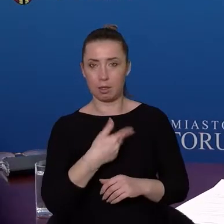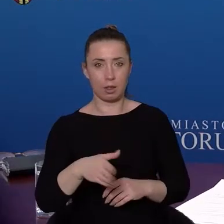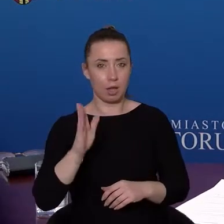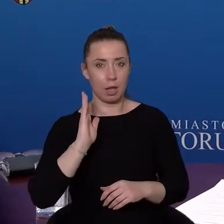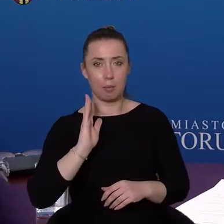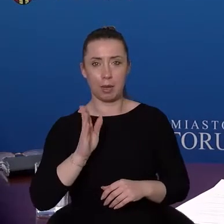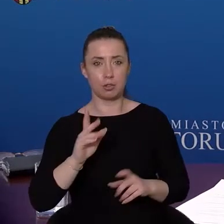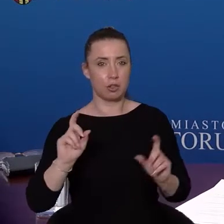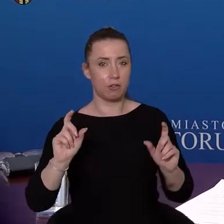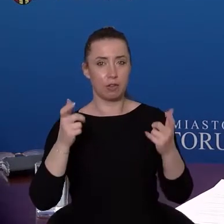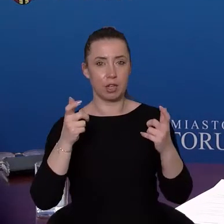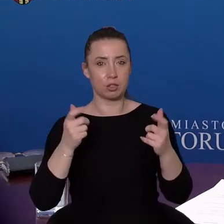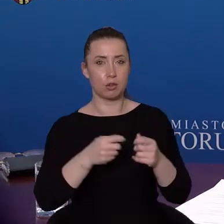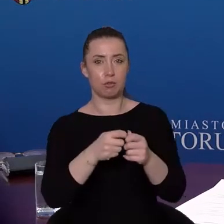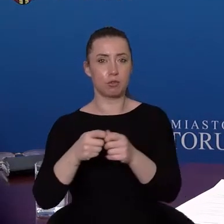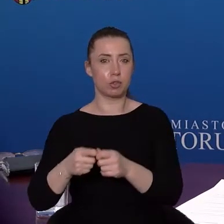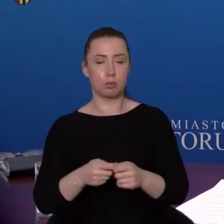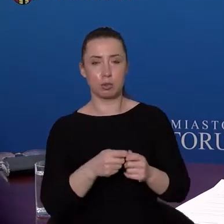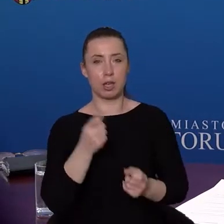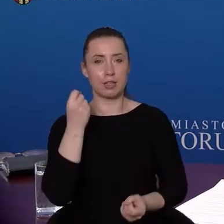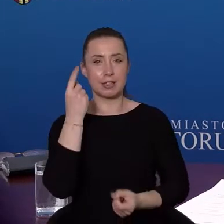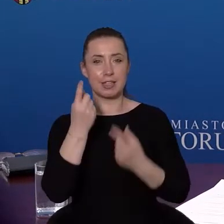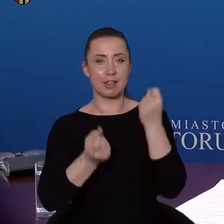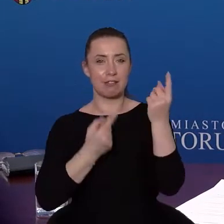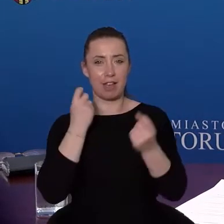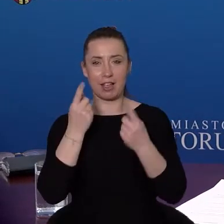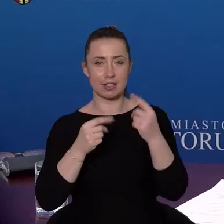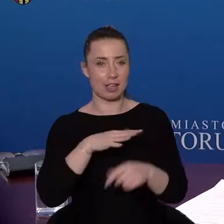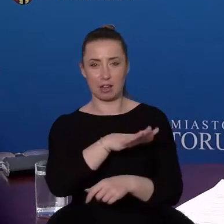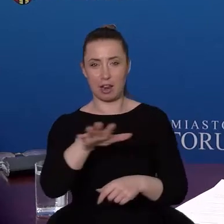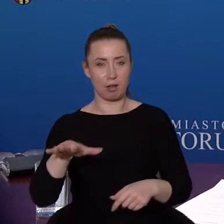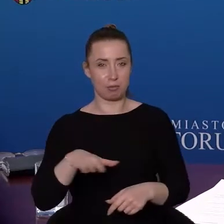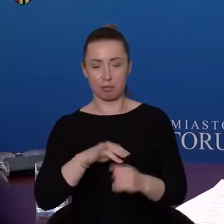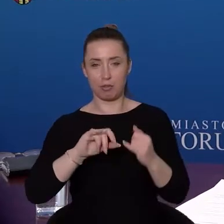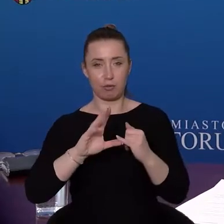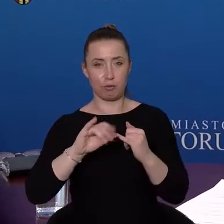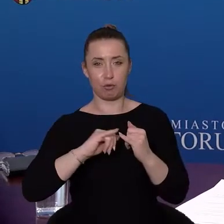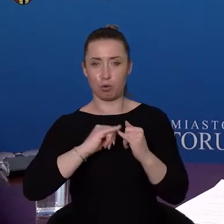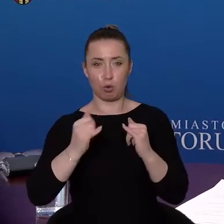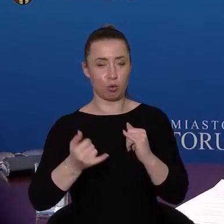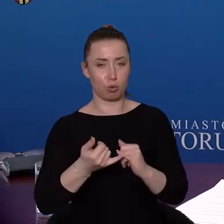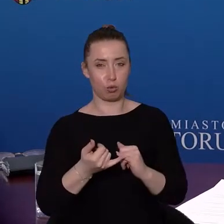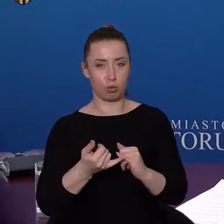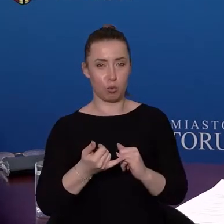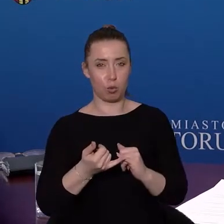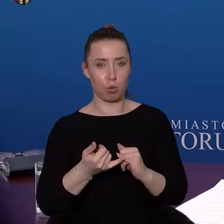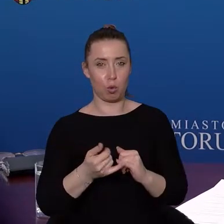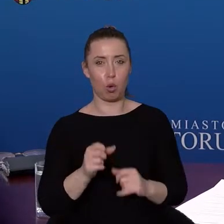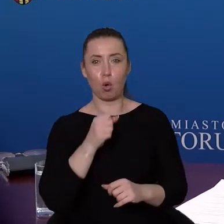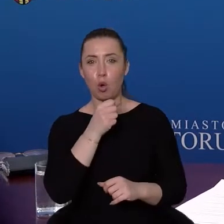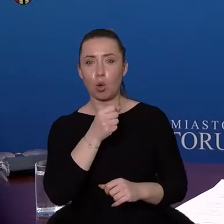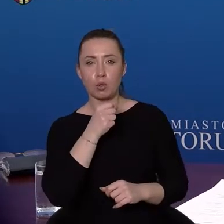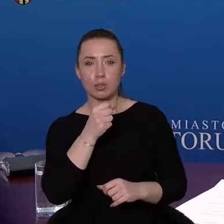żadnego wydarzenia wspólnego, tak zwanego sylwestrowego w przestrzeni ogólnomiejskiej. Koncerty, które